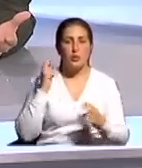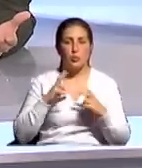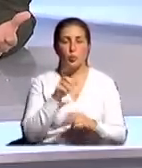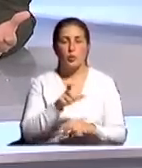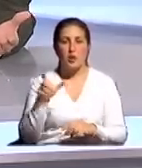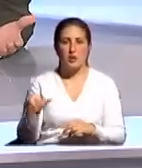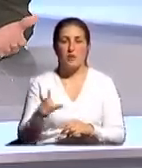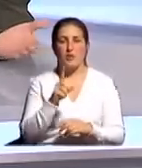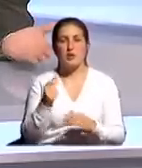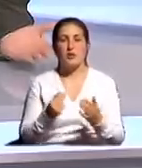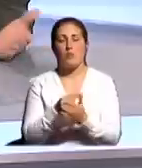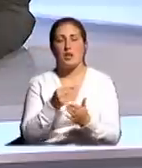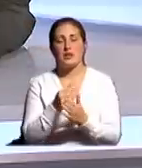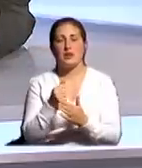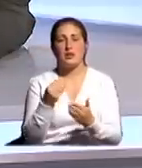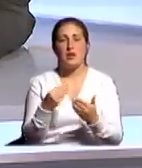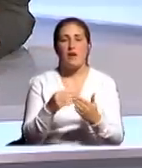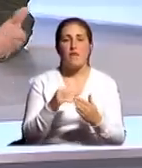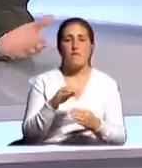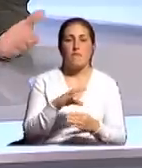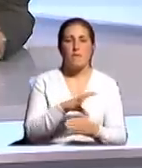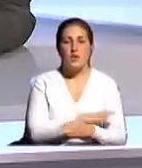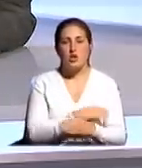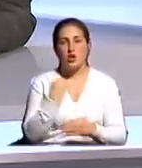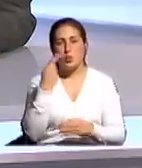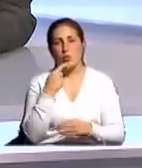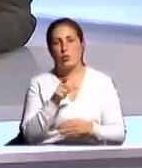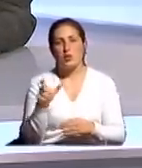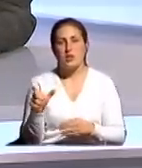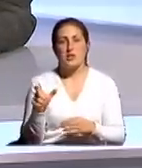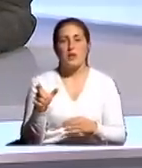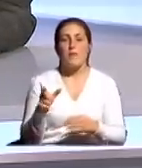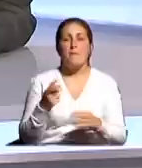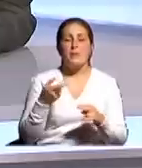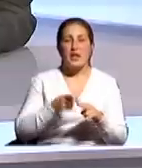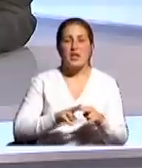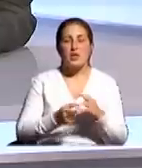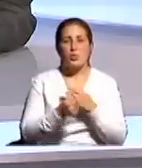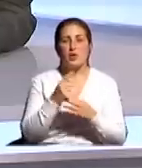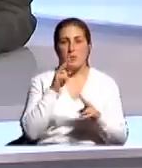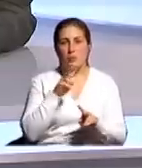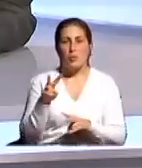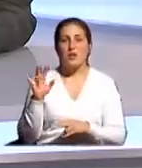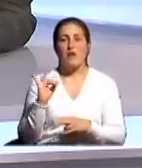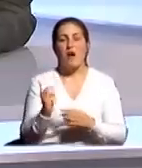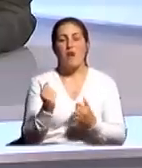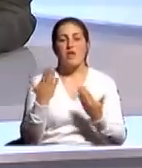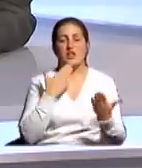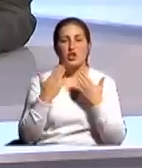средства физических и юридических лиц. Вот такие источники, в принципе, предусмотрены. В отношении